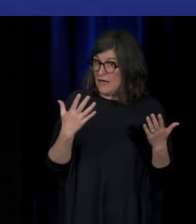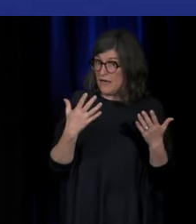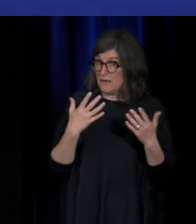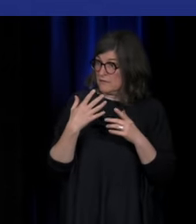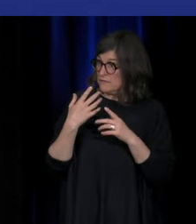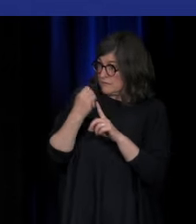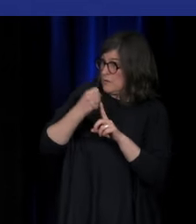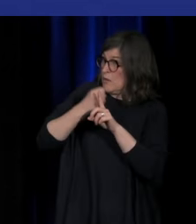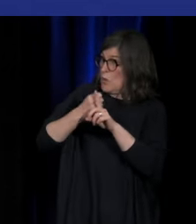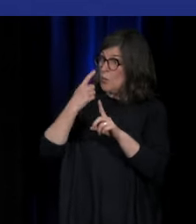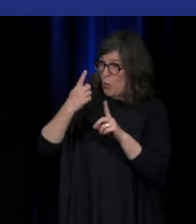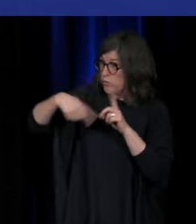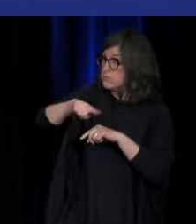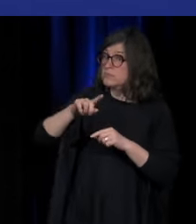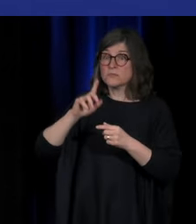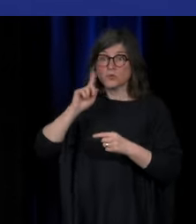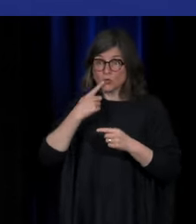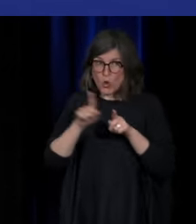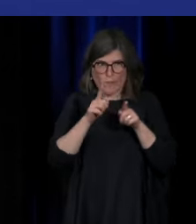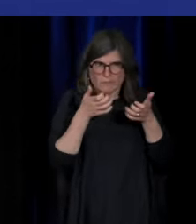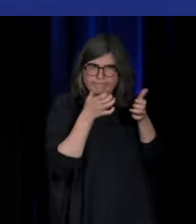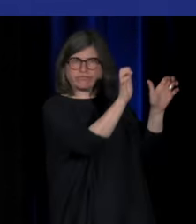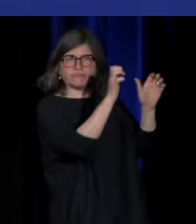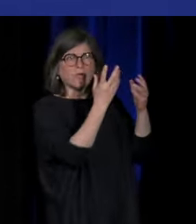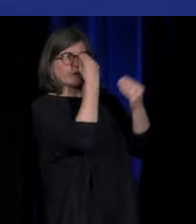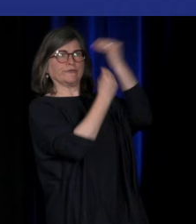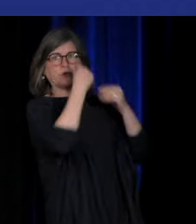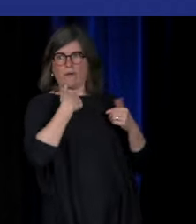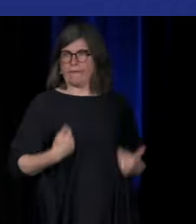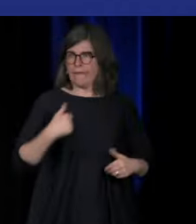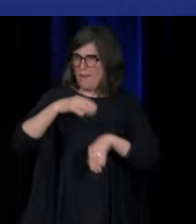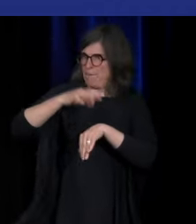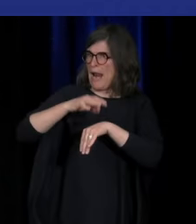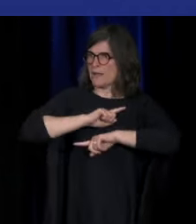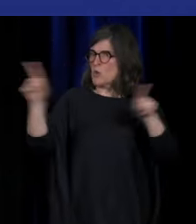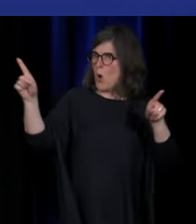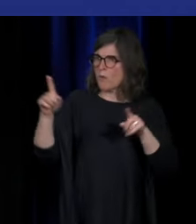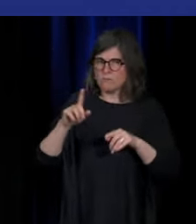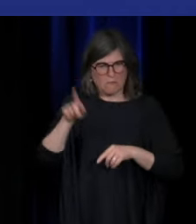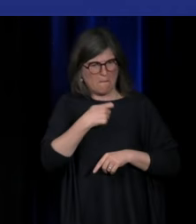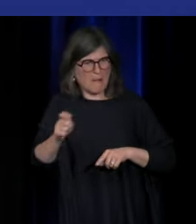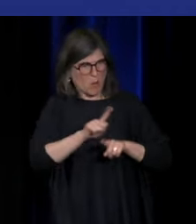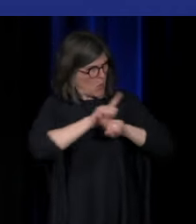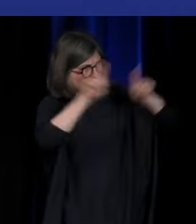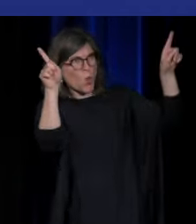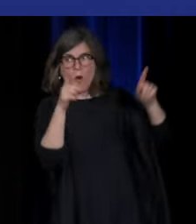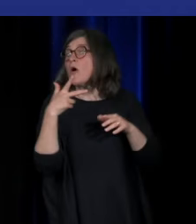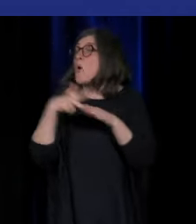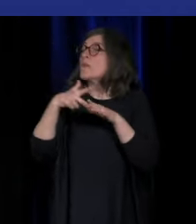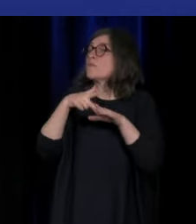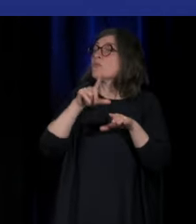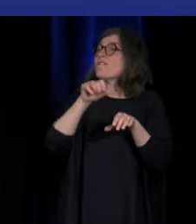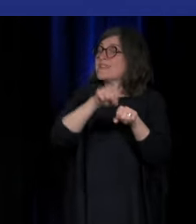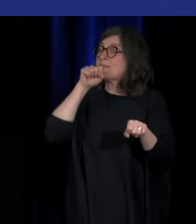des luttes des sourds pour se dégager justement pour dire nous ne sommes pas malades nous ne sommes pas des anormaux comme on pouvait dire au début du XXe siècle